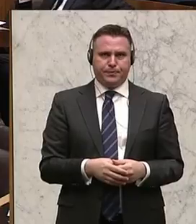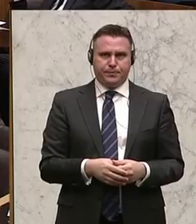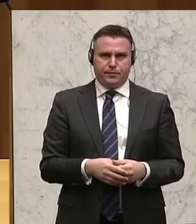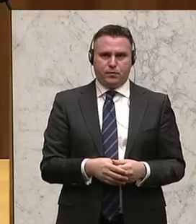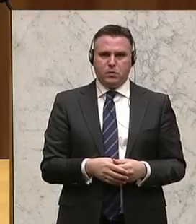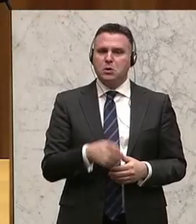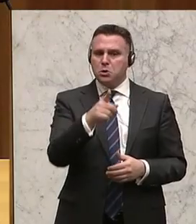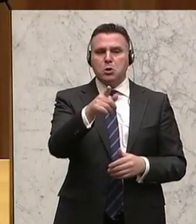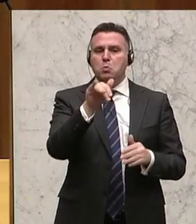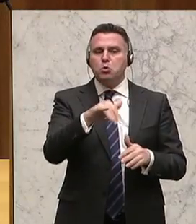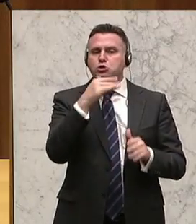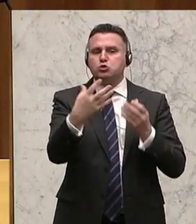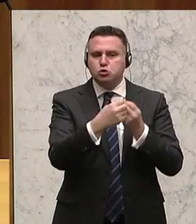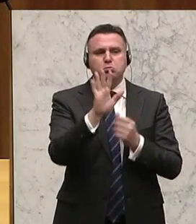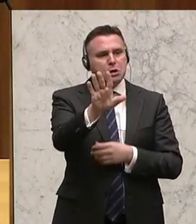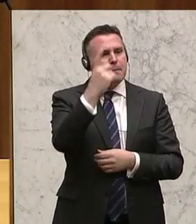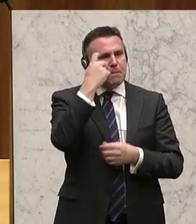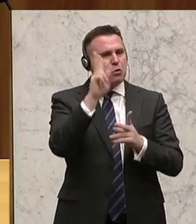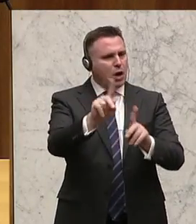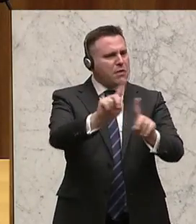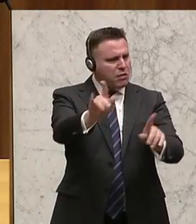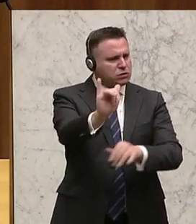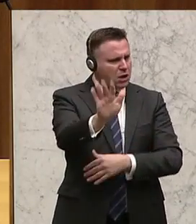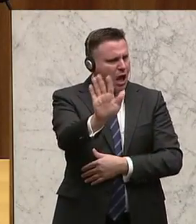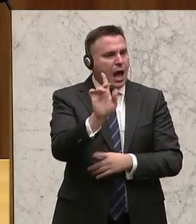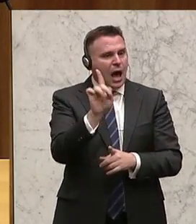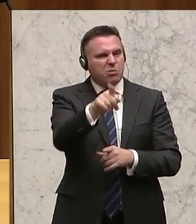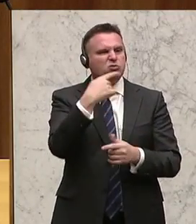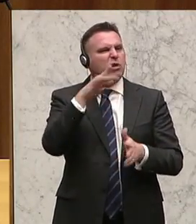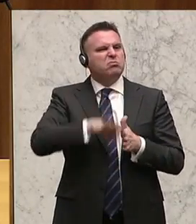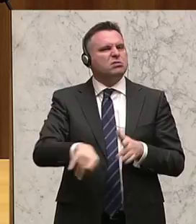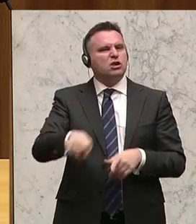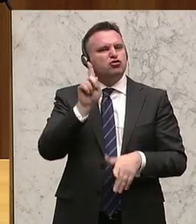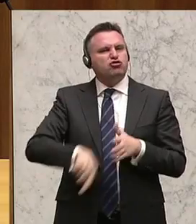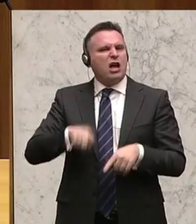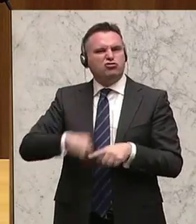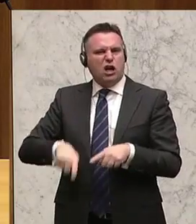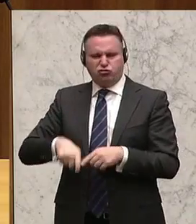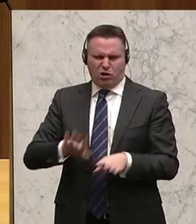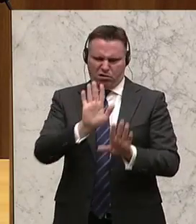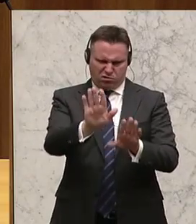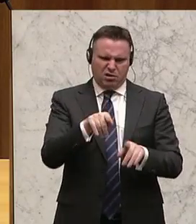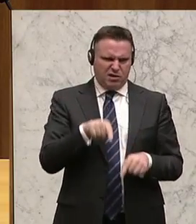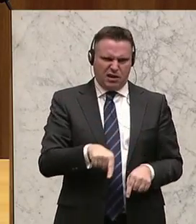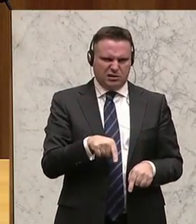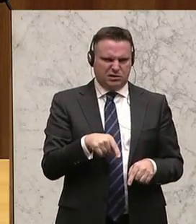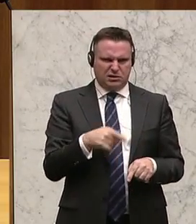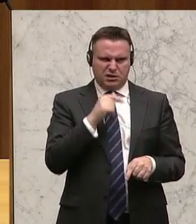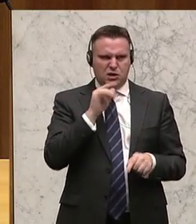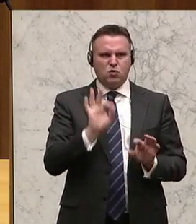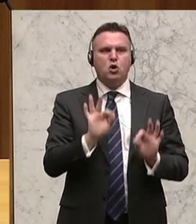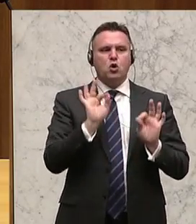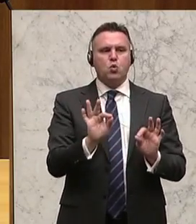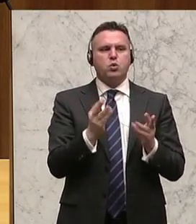Man muss es nicht teilen, man kann unterschiedliche Schlüsse daraus ziehen, aber es abzuwerten und es in Grund und Boden zu reden, ist, glaube ich, jetzt nicht Beginn einer